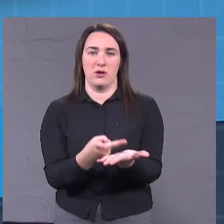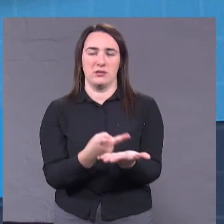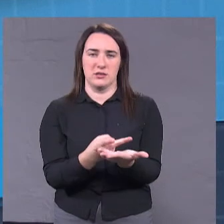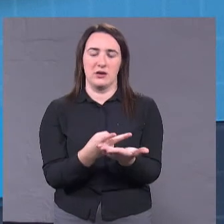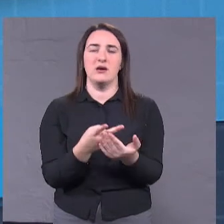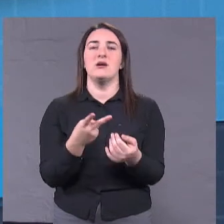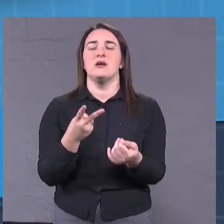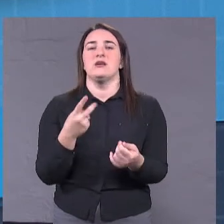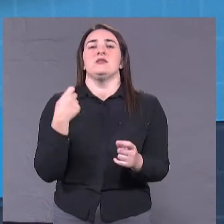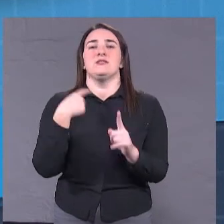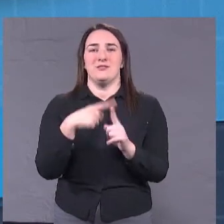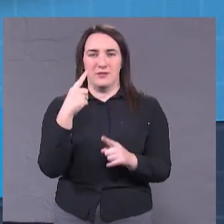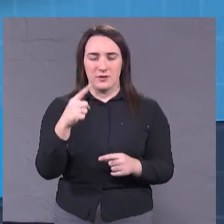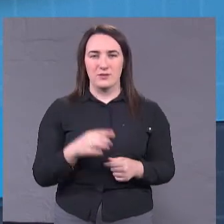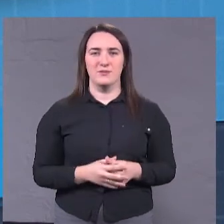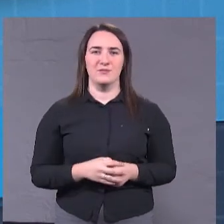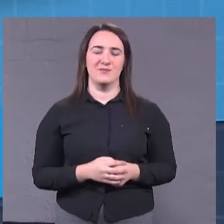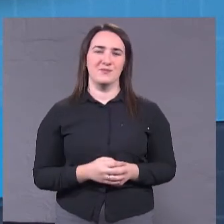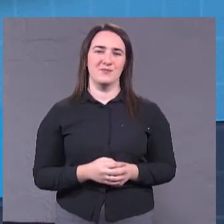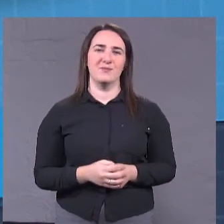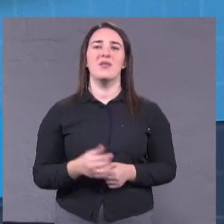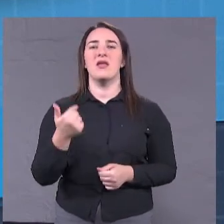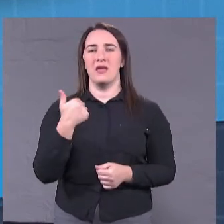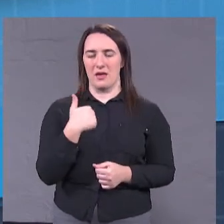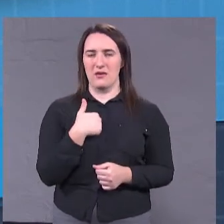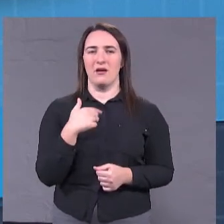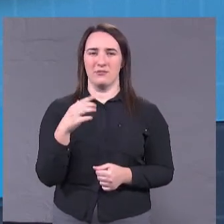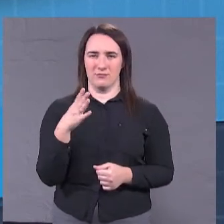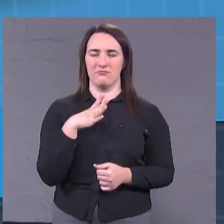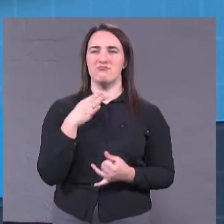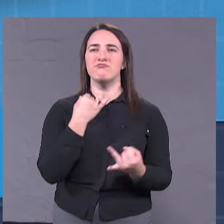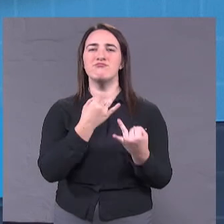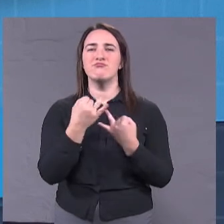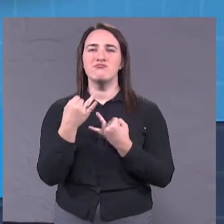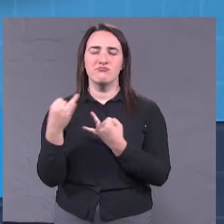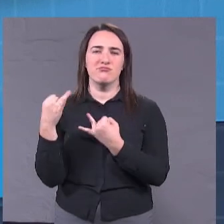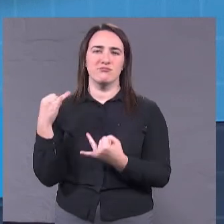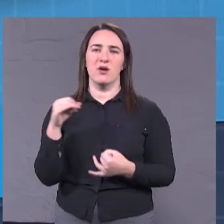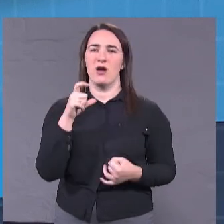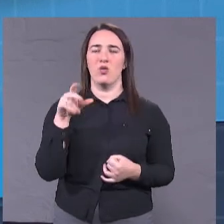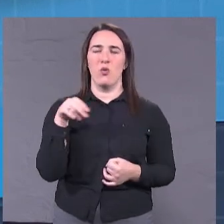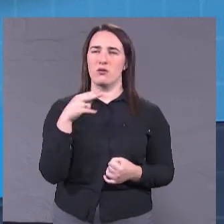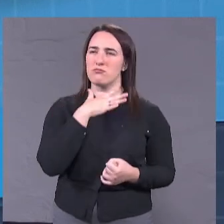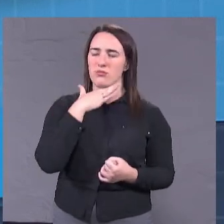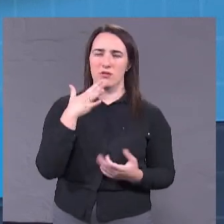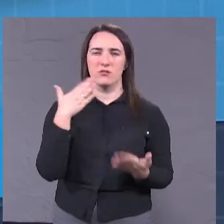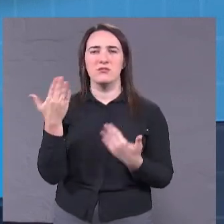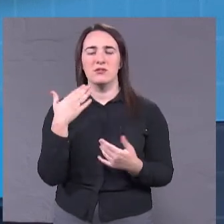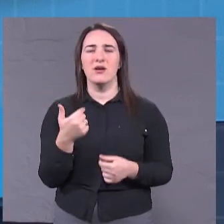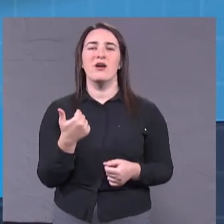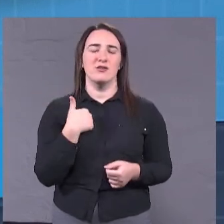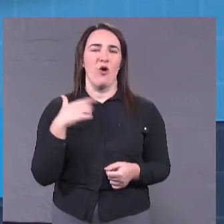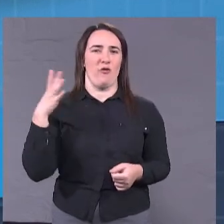Естественно, естественно, я разговариваю с ним, і дуже багато говорю с ним на ці теми. І інда я ожідаю того, що він просто формально